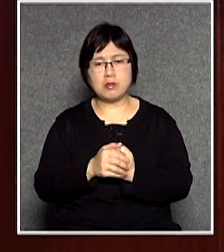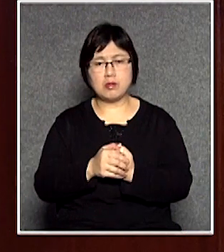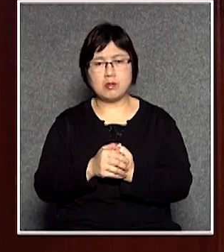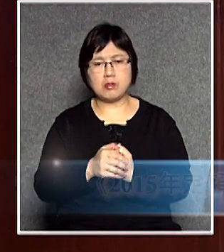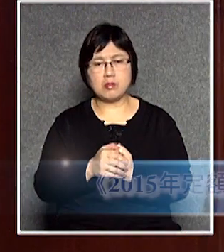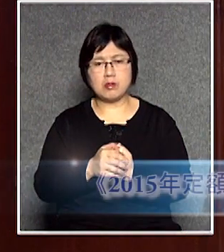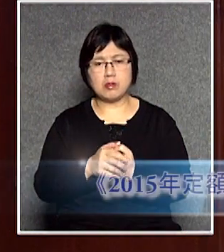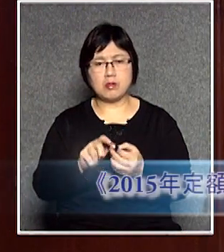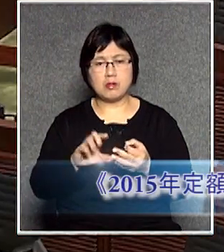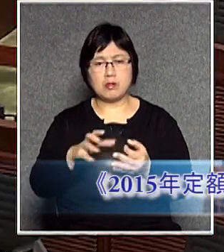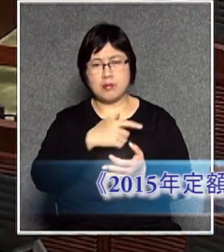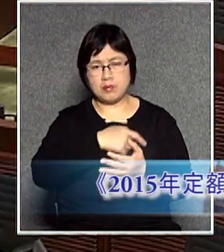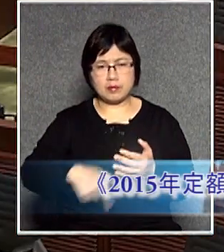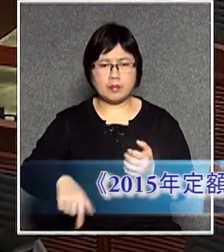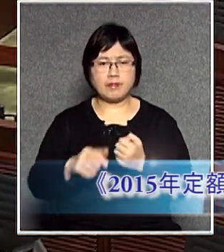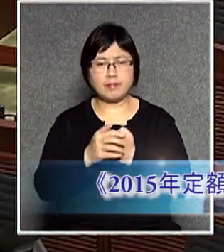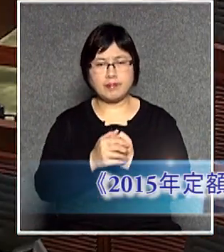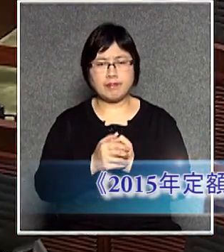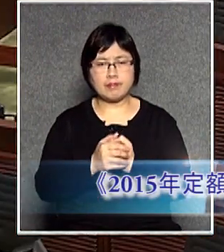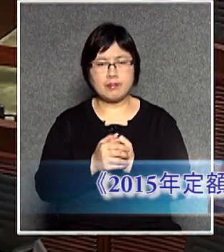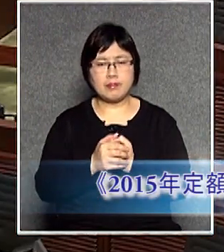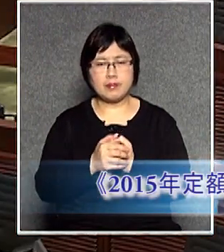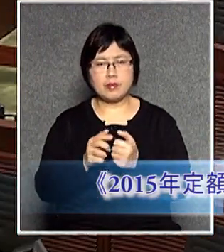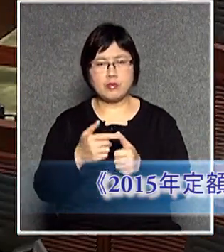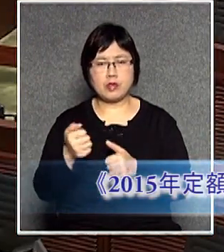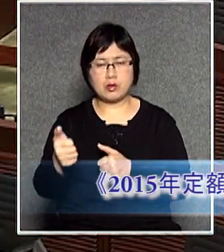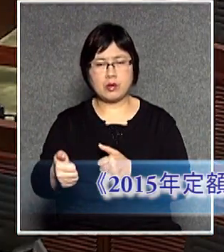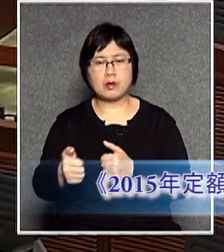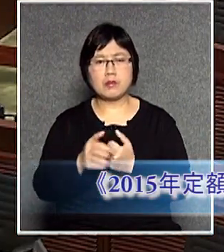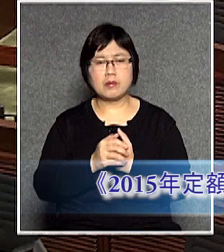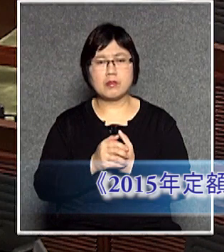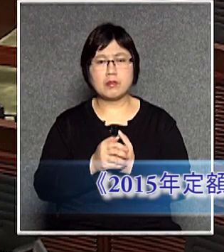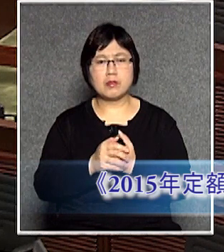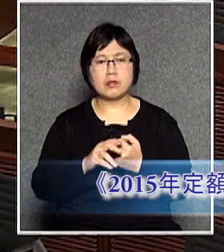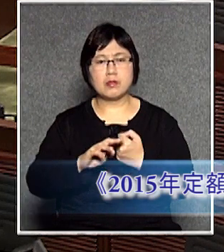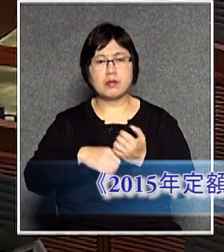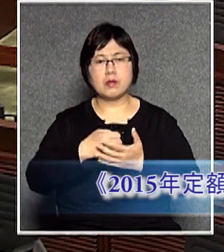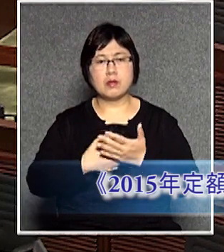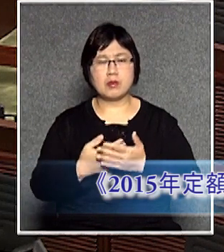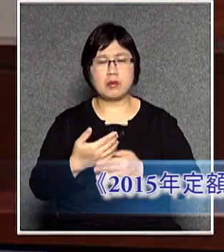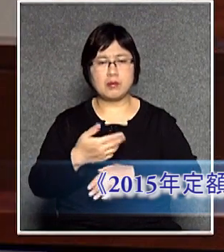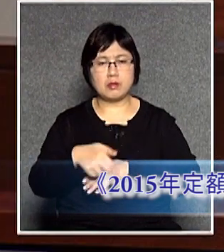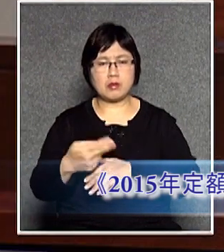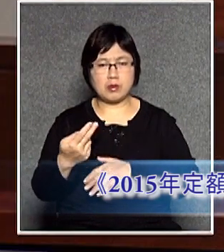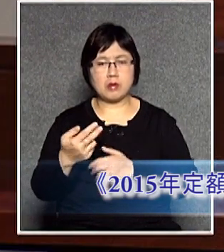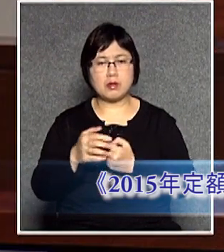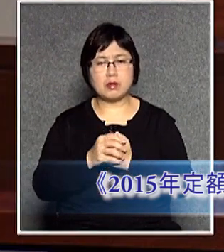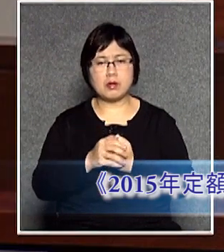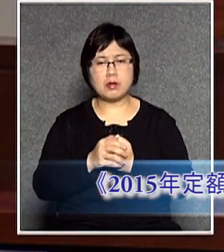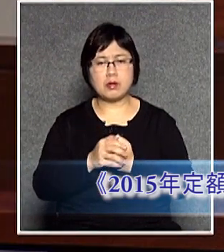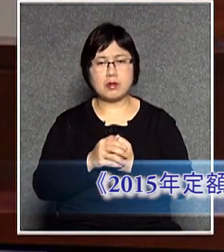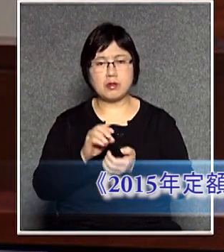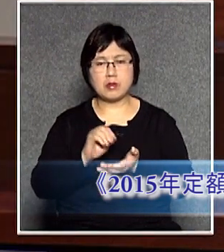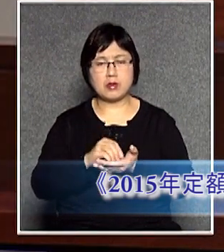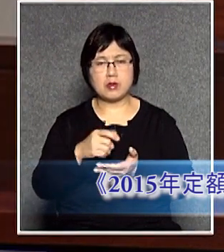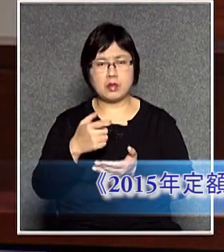黃毓民議員多謝主席條例草案主要的內容就是要設立定額